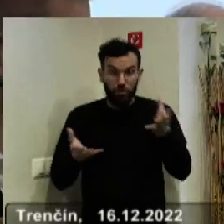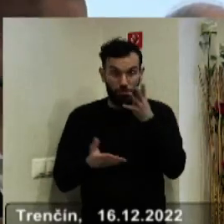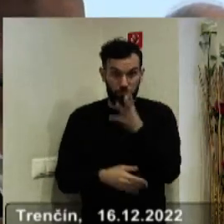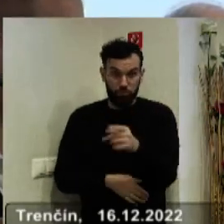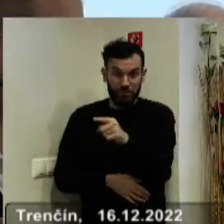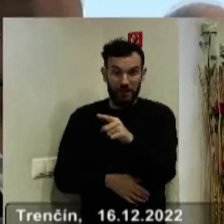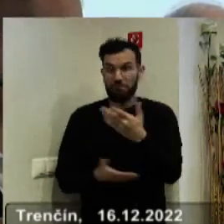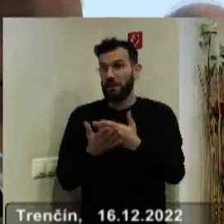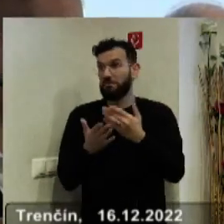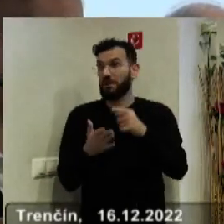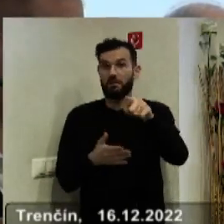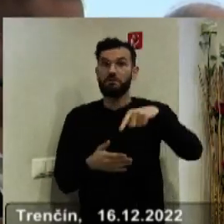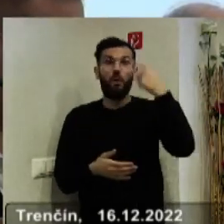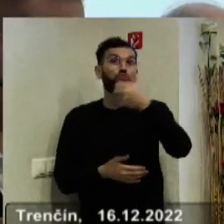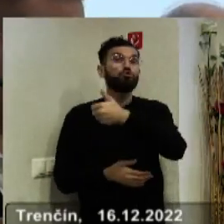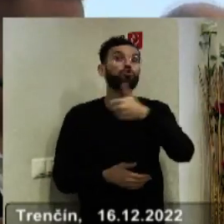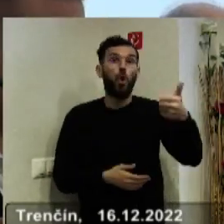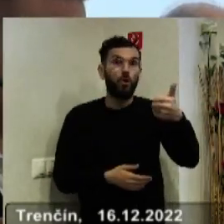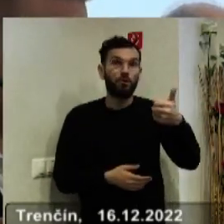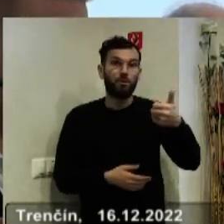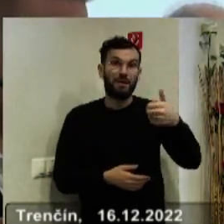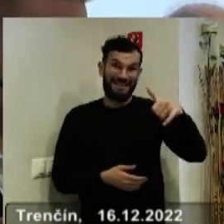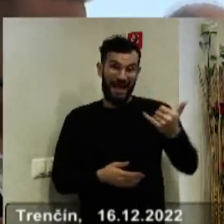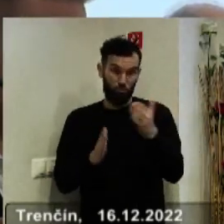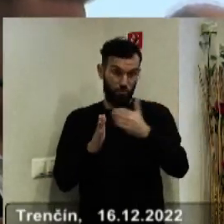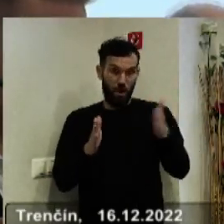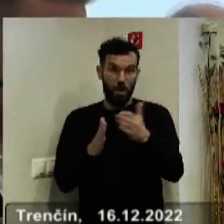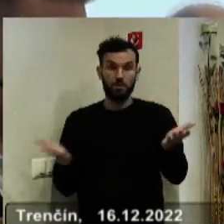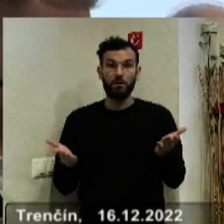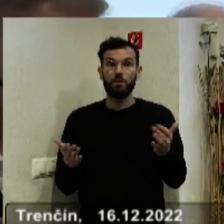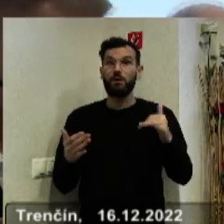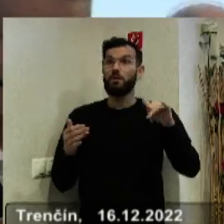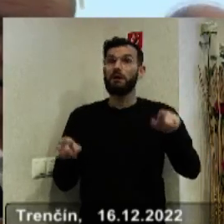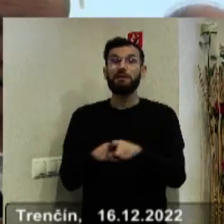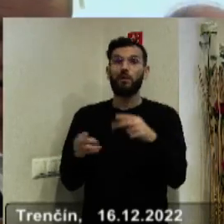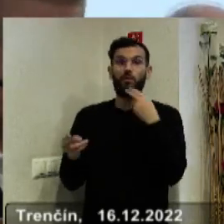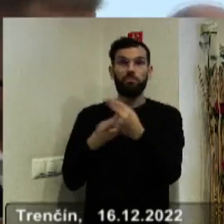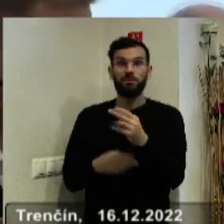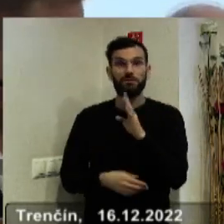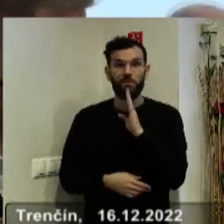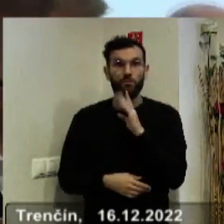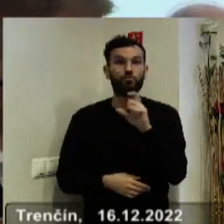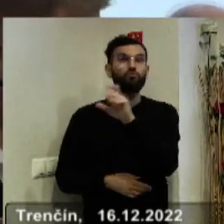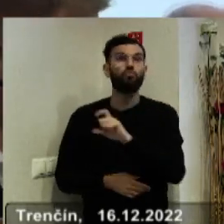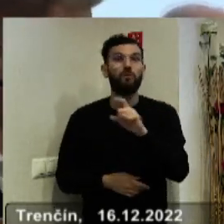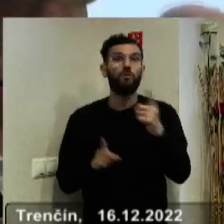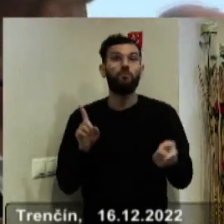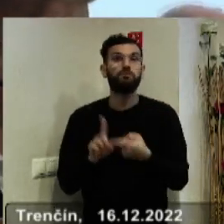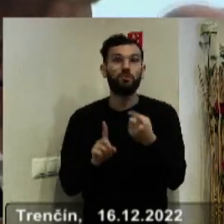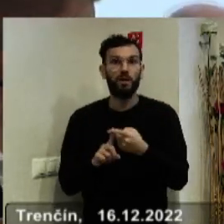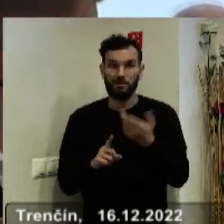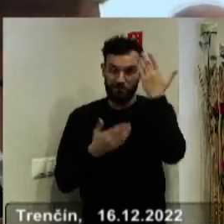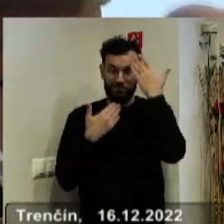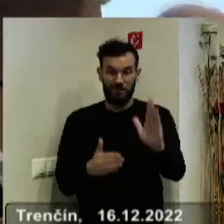prvom mesiaci budúceho roka, ako Miri hovorí, že bude. Nebudeme vedieť na ňu reagovať, lebo nebudeme poznať podmienky, za akých môžeme